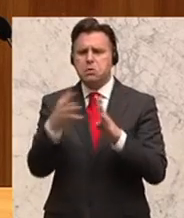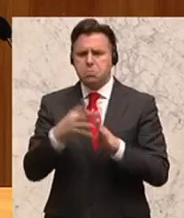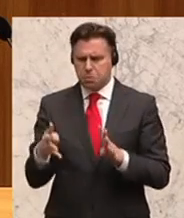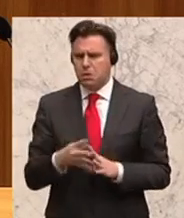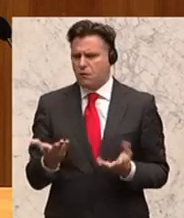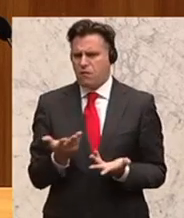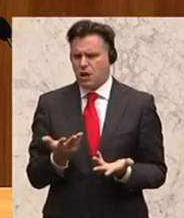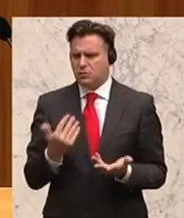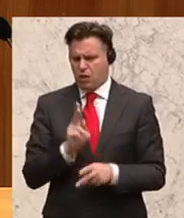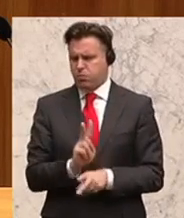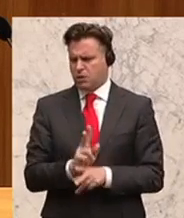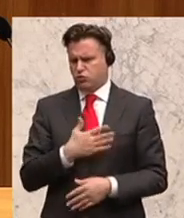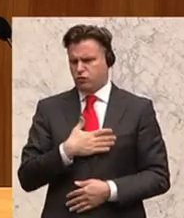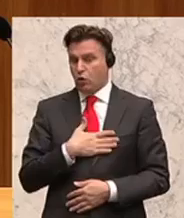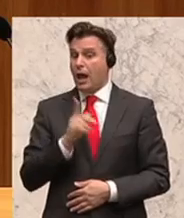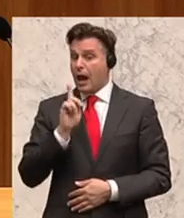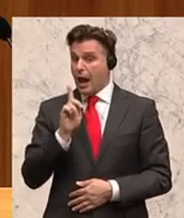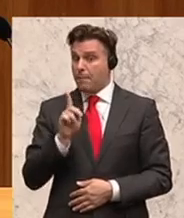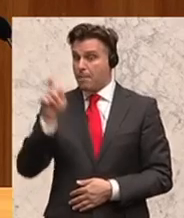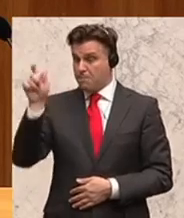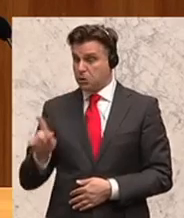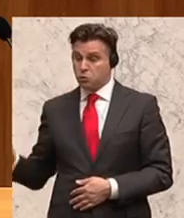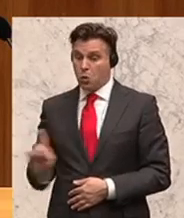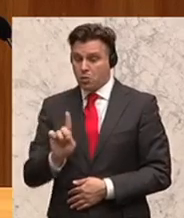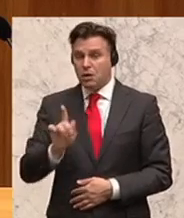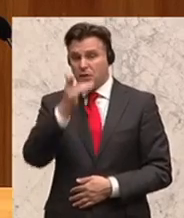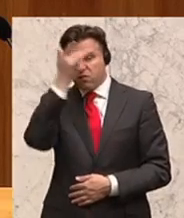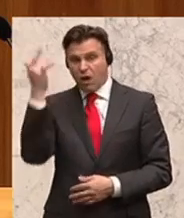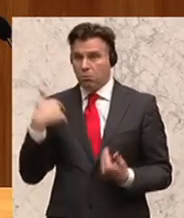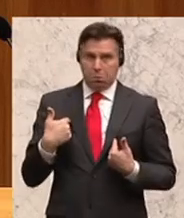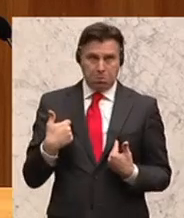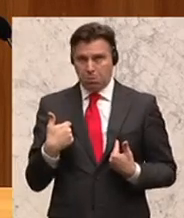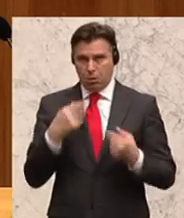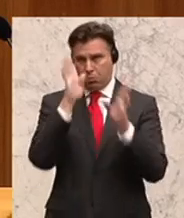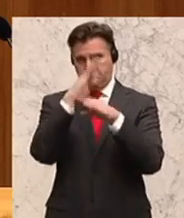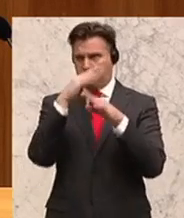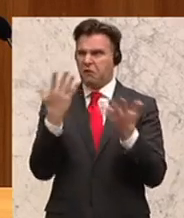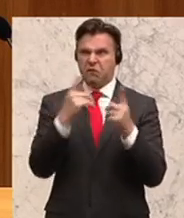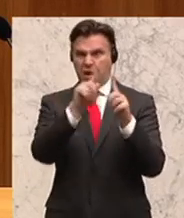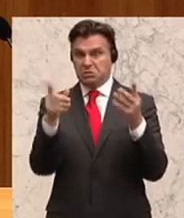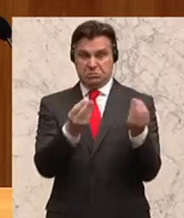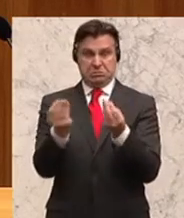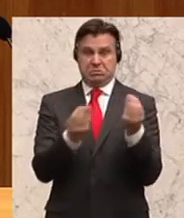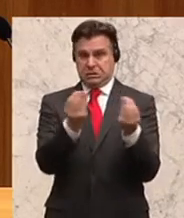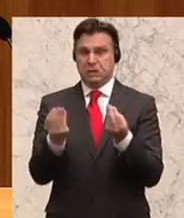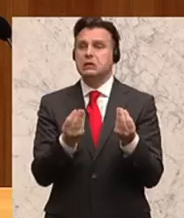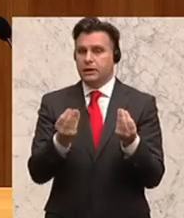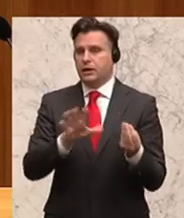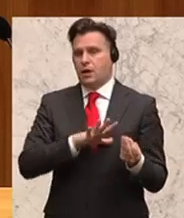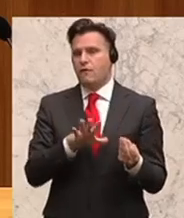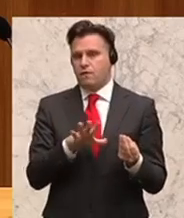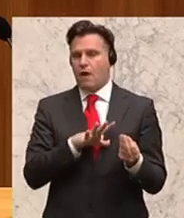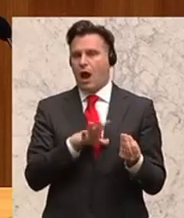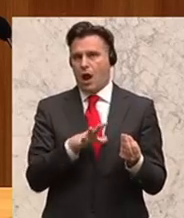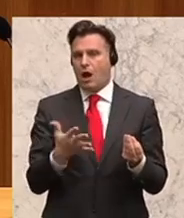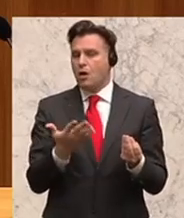und worauf er aufpassen muss. Sondern das Problem ist, wenn da jemand hineinkommt, der eben nicht im Umgang mit dieser Substanz zum Beispiel